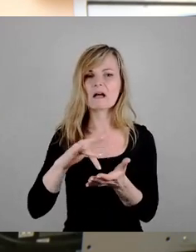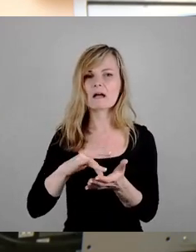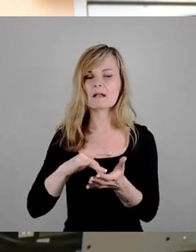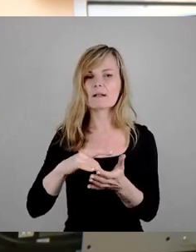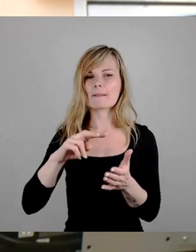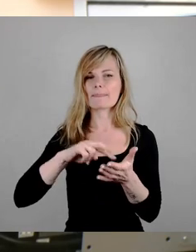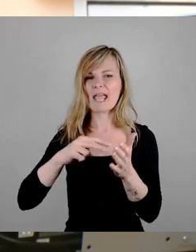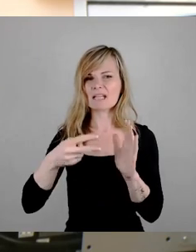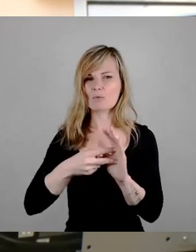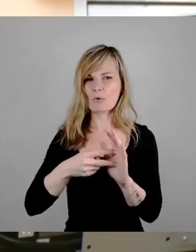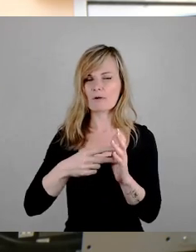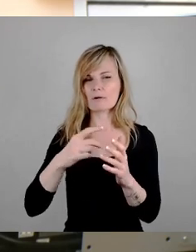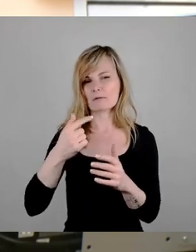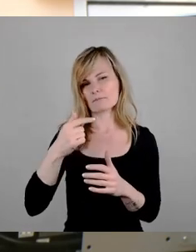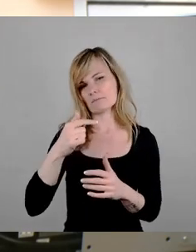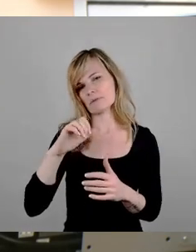bestreiten